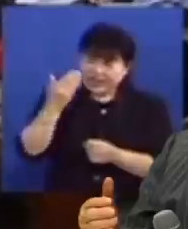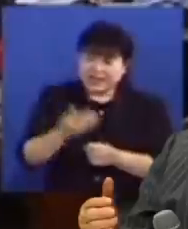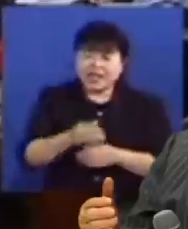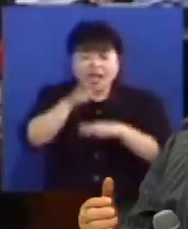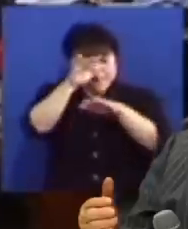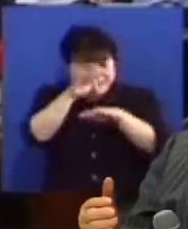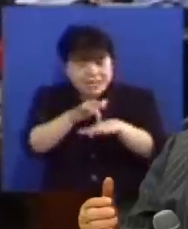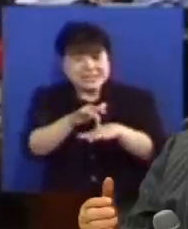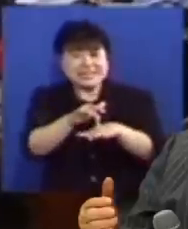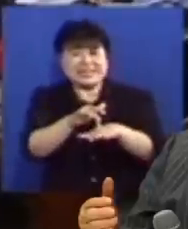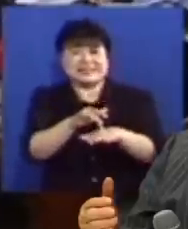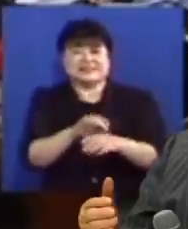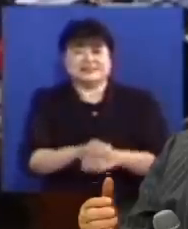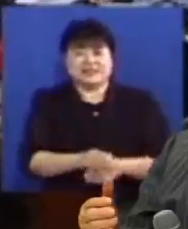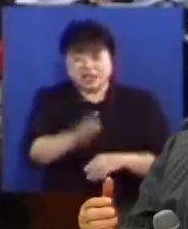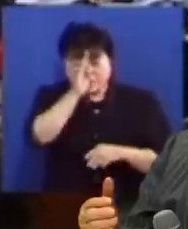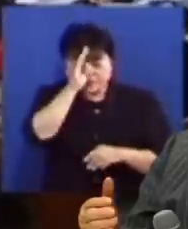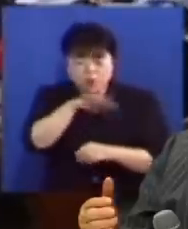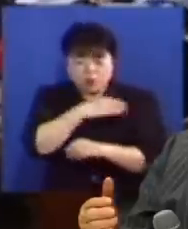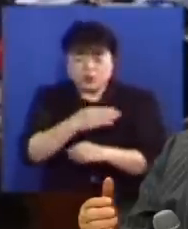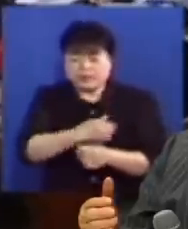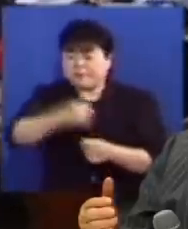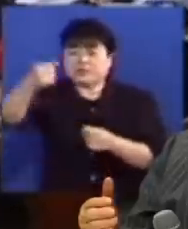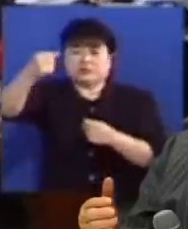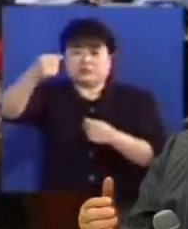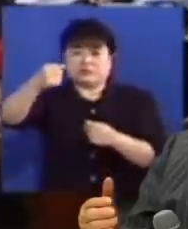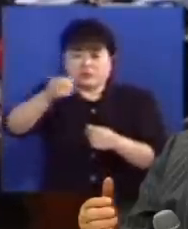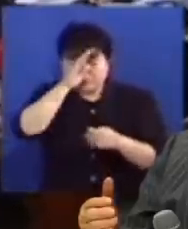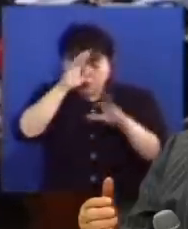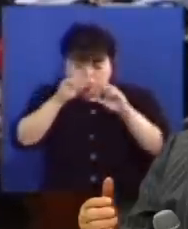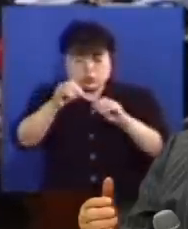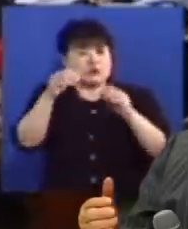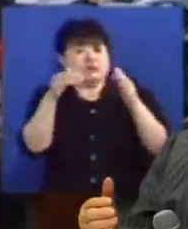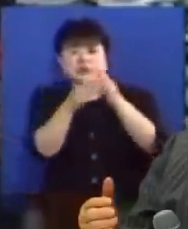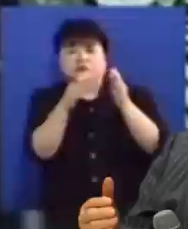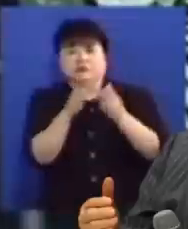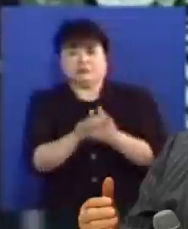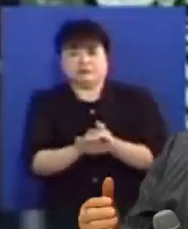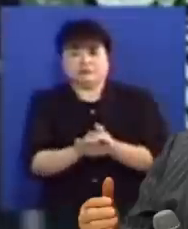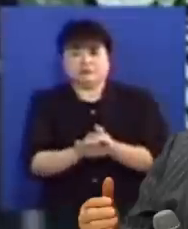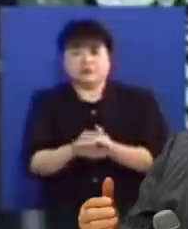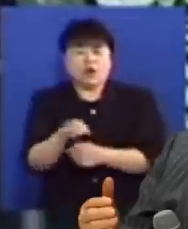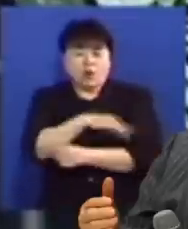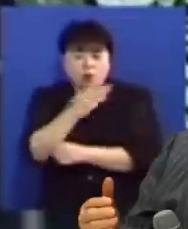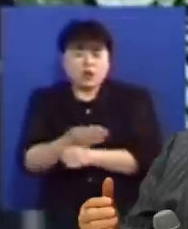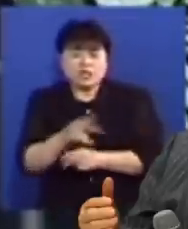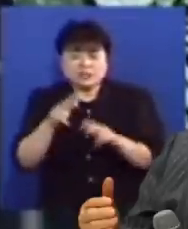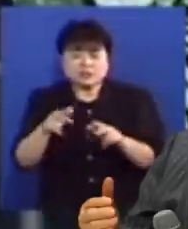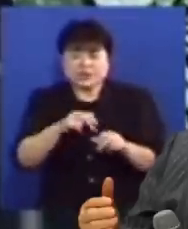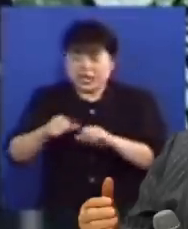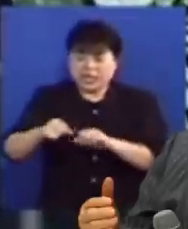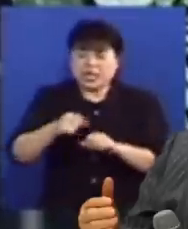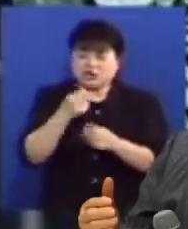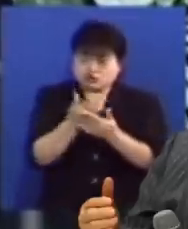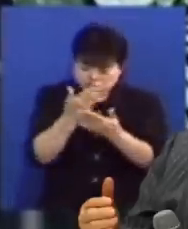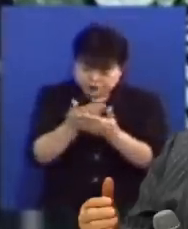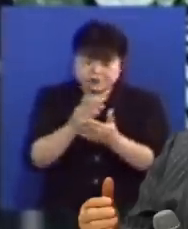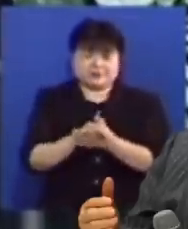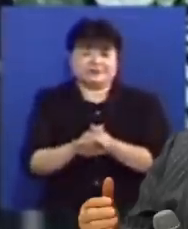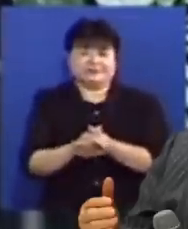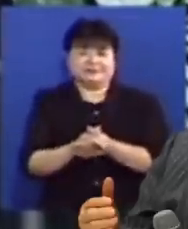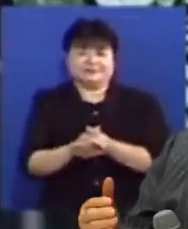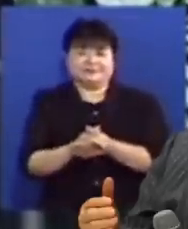마귀에게 병의 권세를 주님 빼앗아 고쳐서 버린 것입니다 그 권리를 지금 내게 행사해 주시옵소서